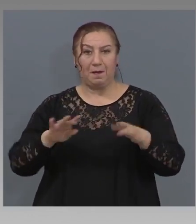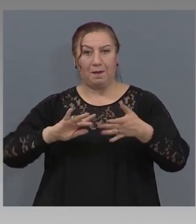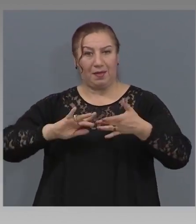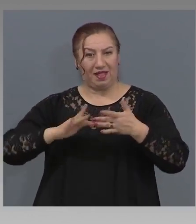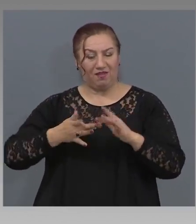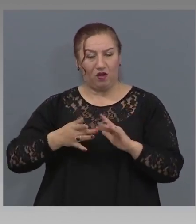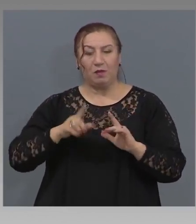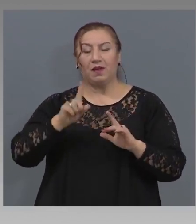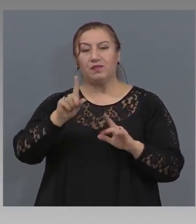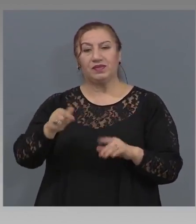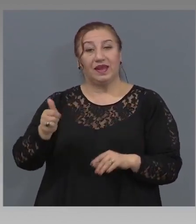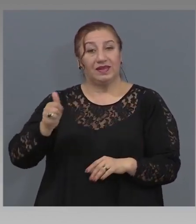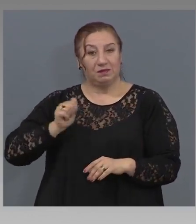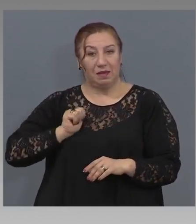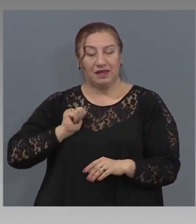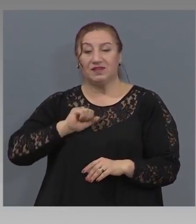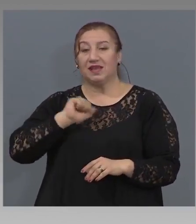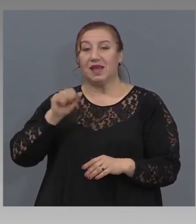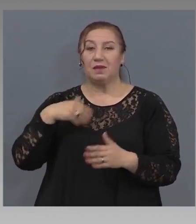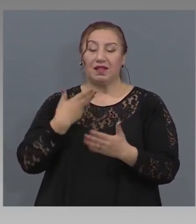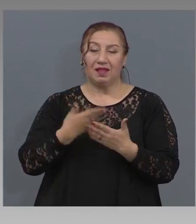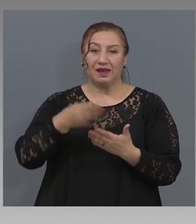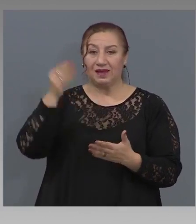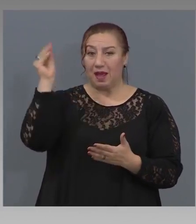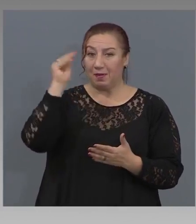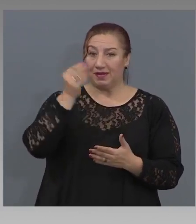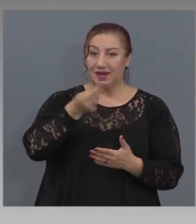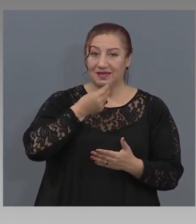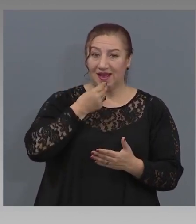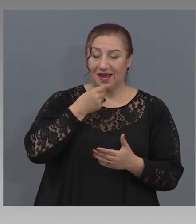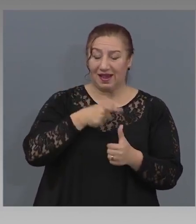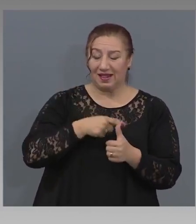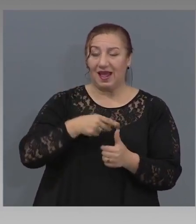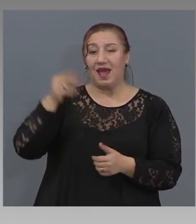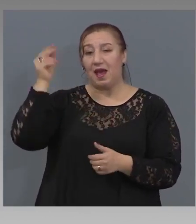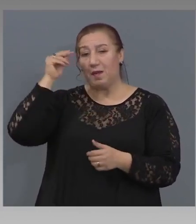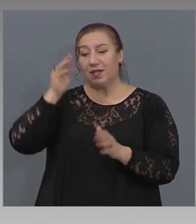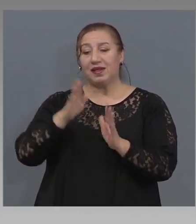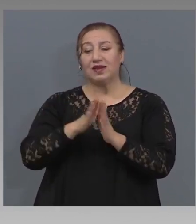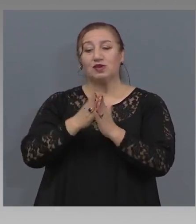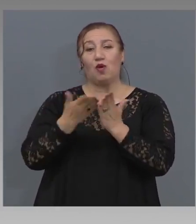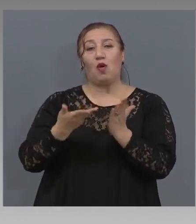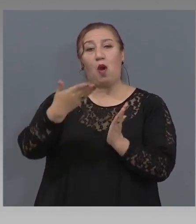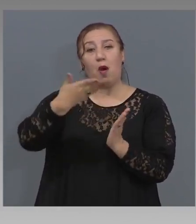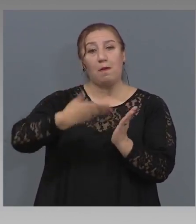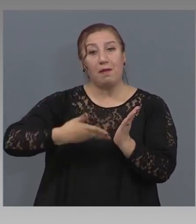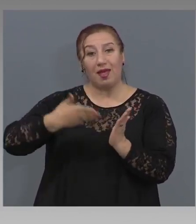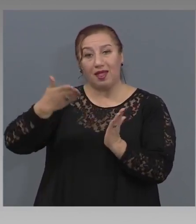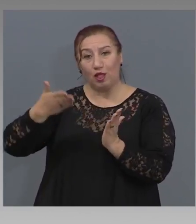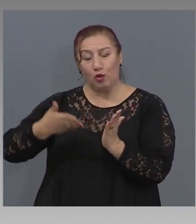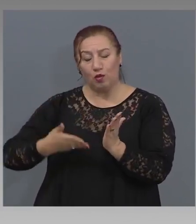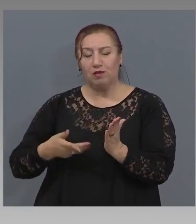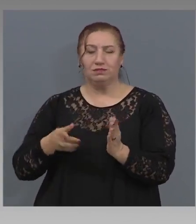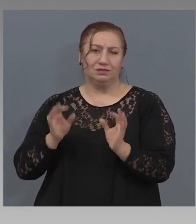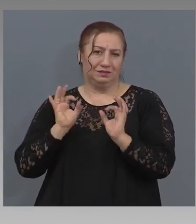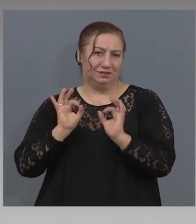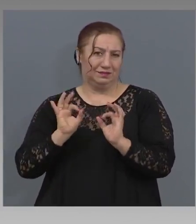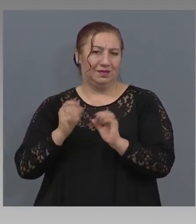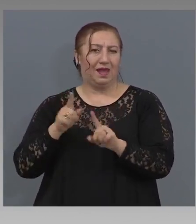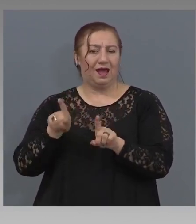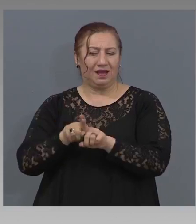и предлагат българска храна, българско меню, традиционно, каквото е било винаги у нас.